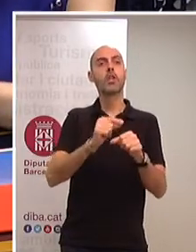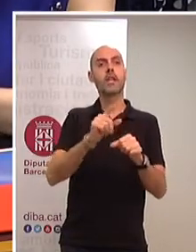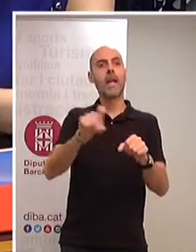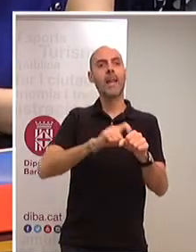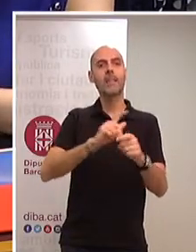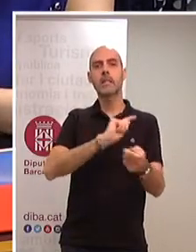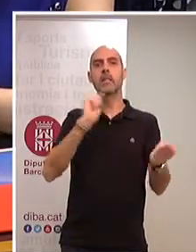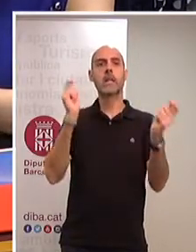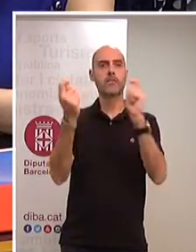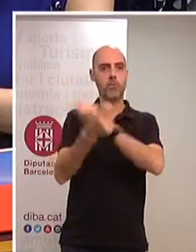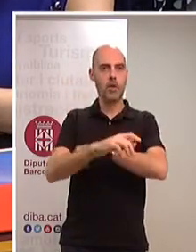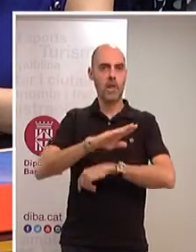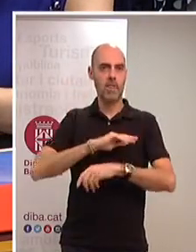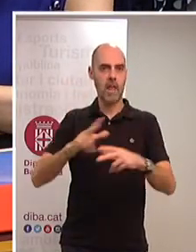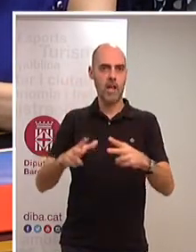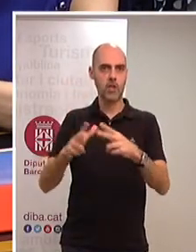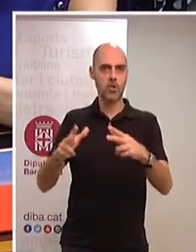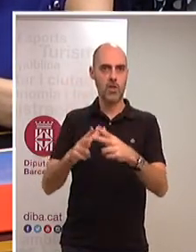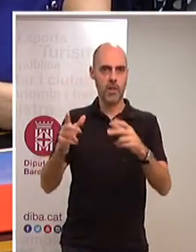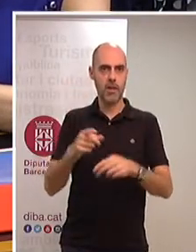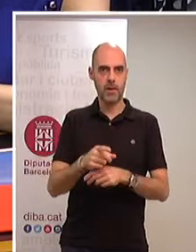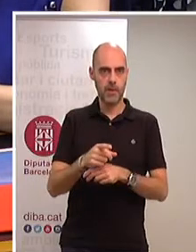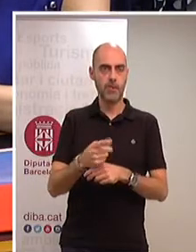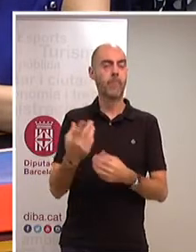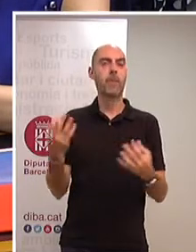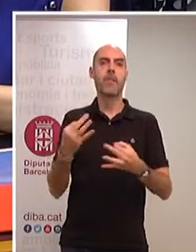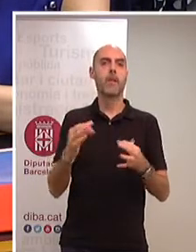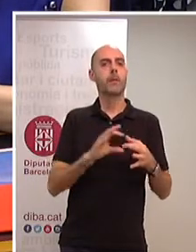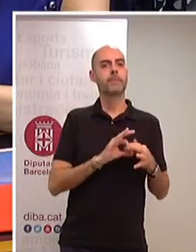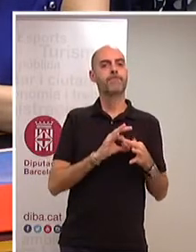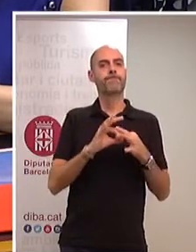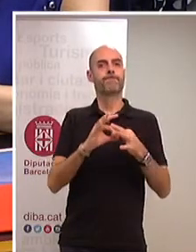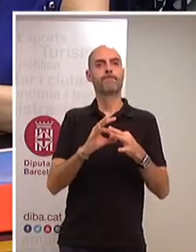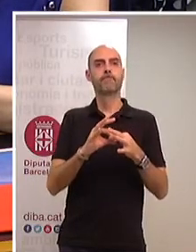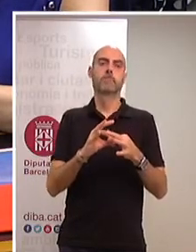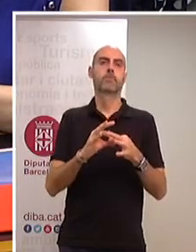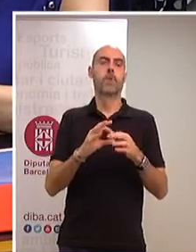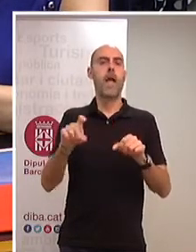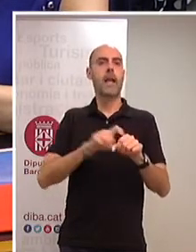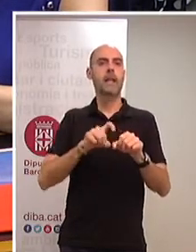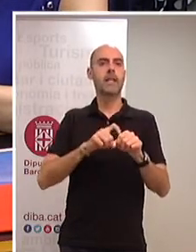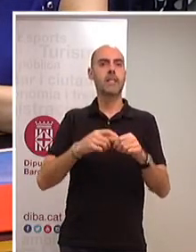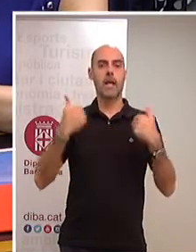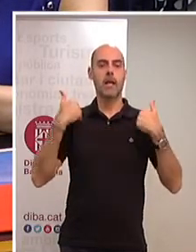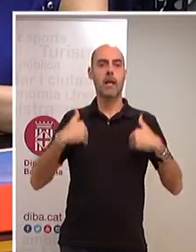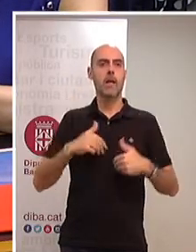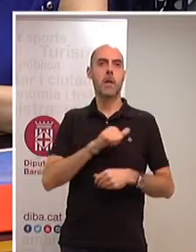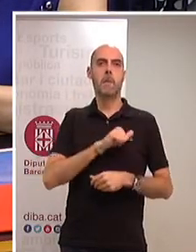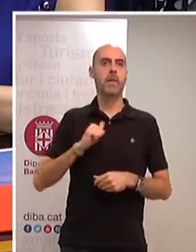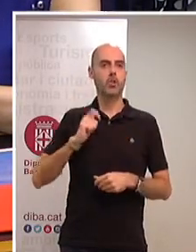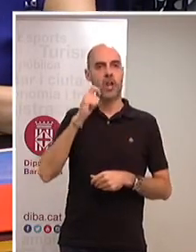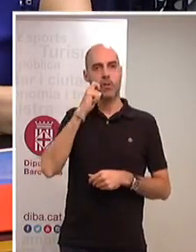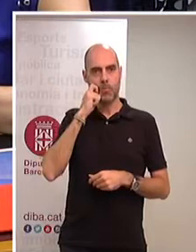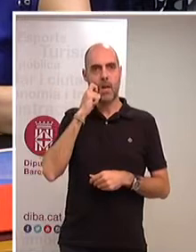de la societat, però si això no va acompanyat d'aquesta gran qualitat personal i humana, moltes vegades no acabem de